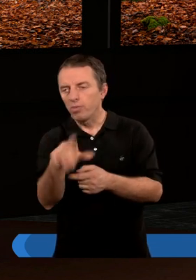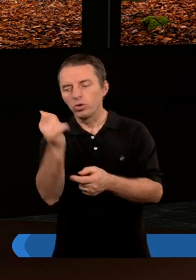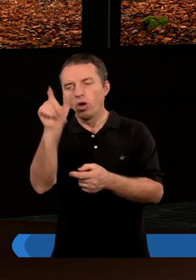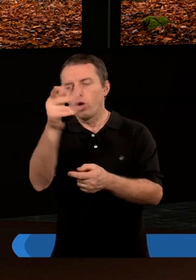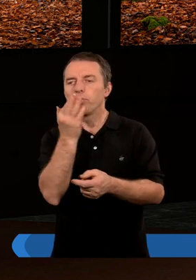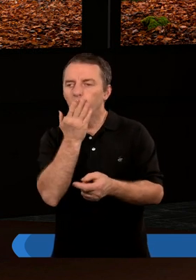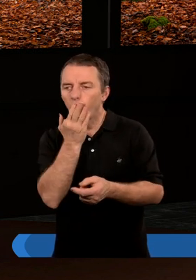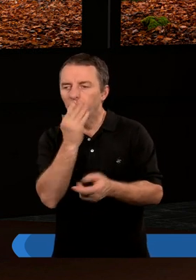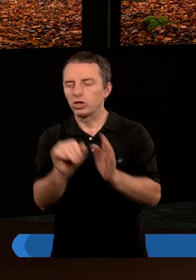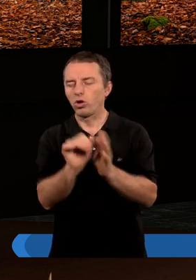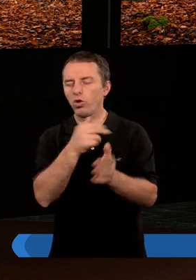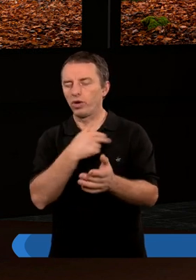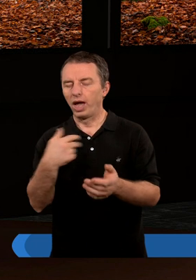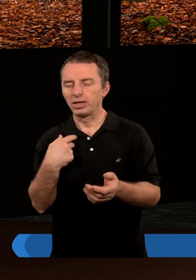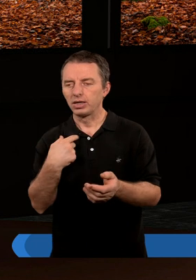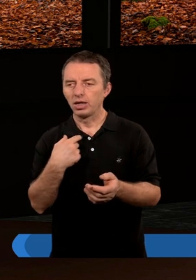nas mówi,